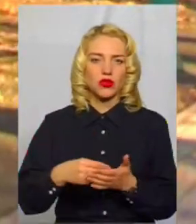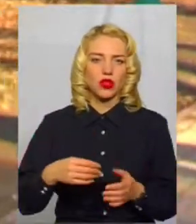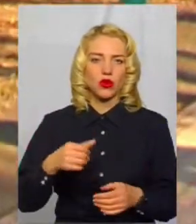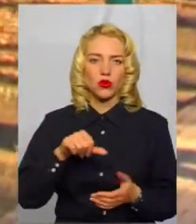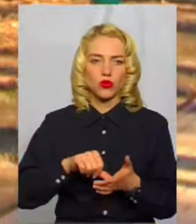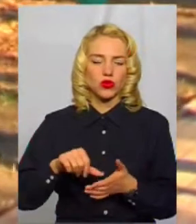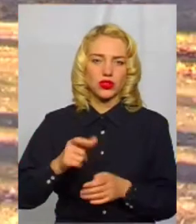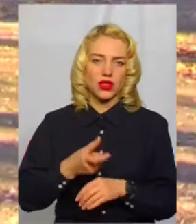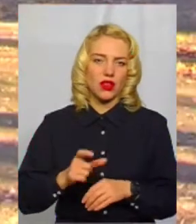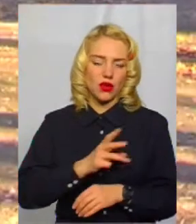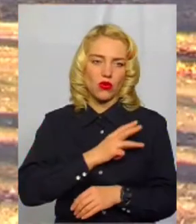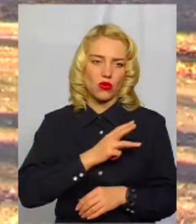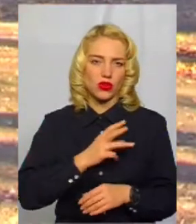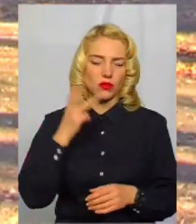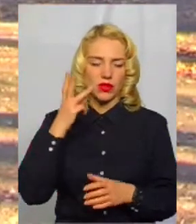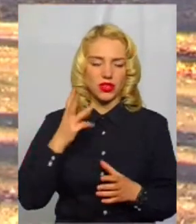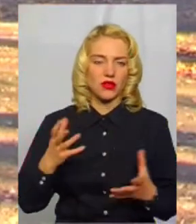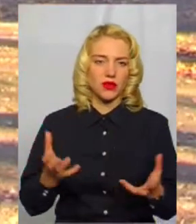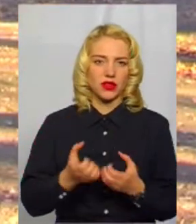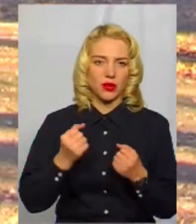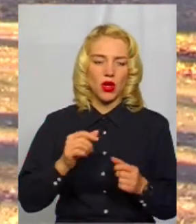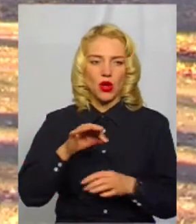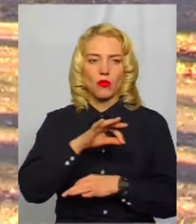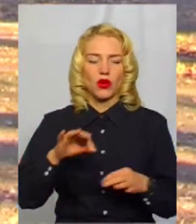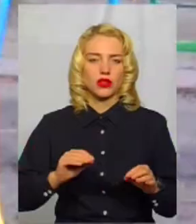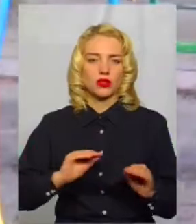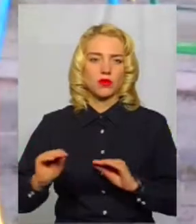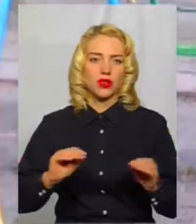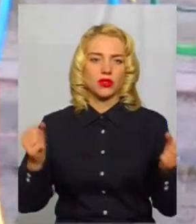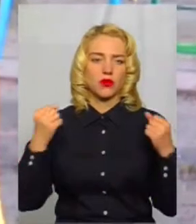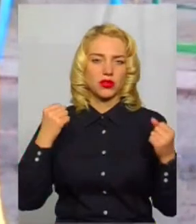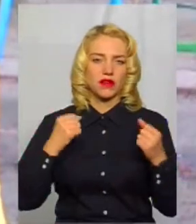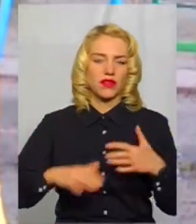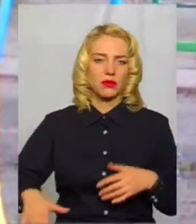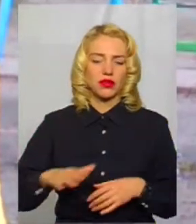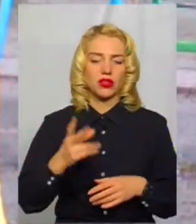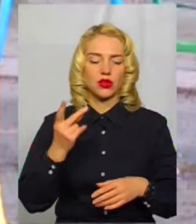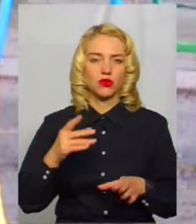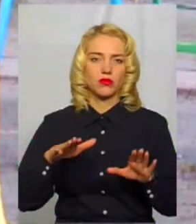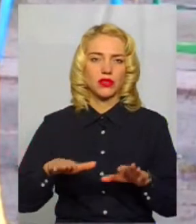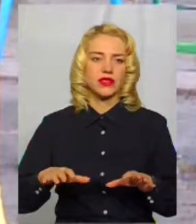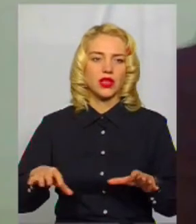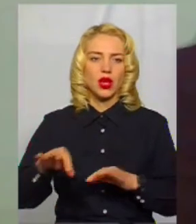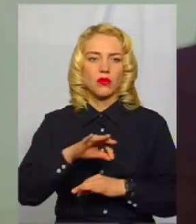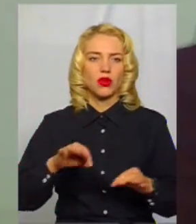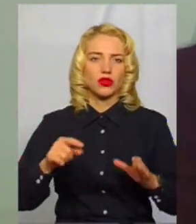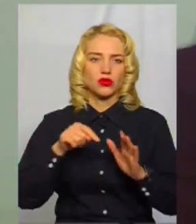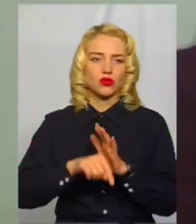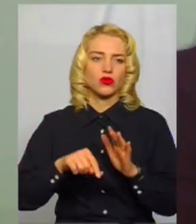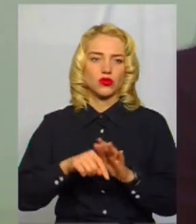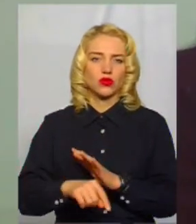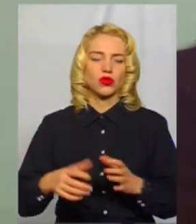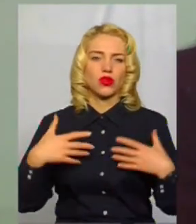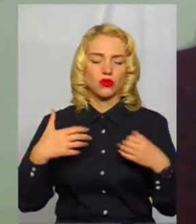хмельничани підтримують проєкти з оплаштування спортивних майданчиків. На другому місці – проєкти, що стосуються охорони здоров'я, каже Оксана